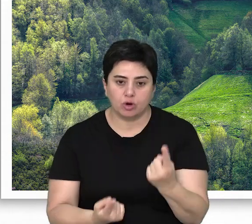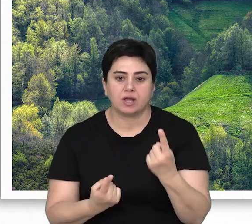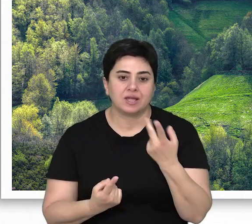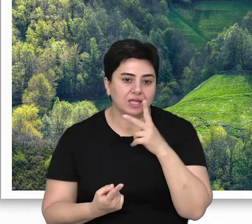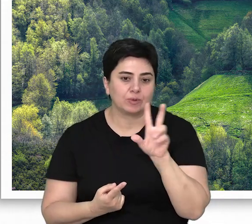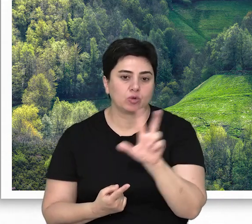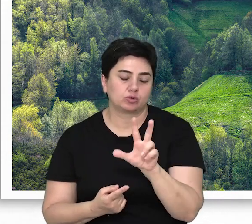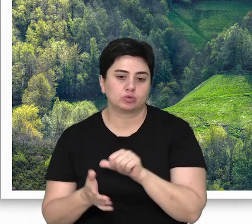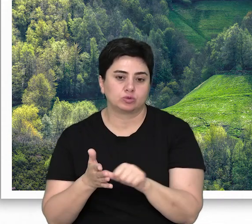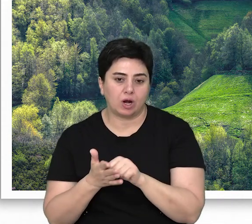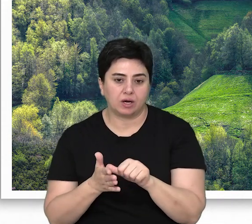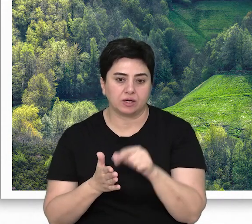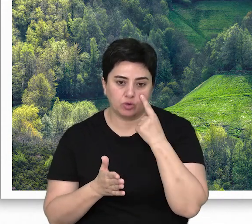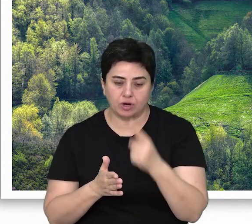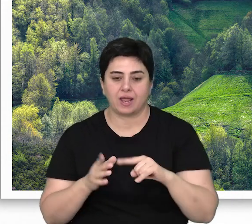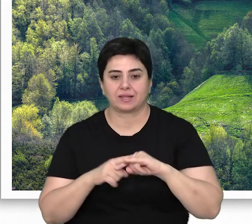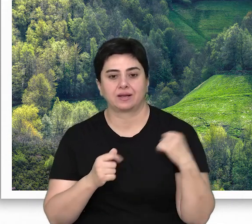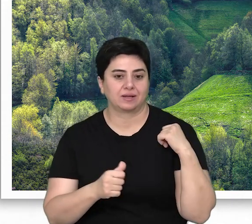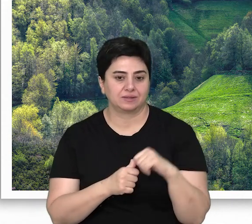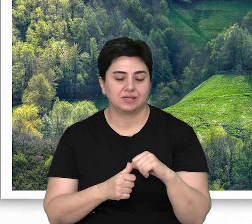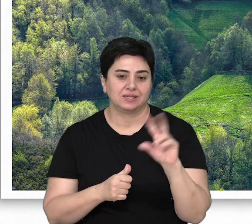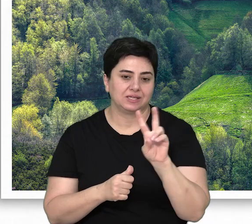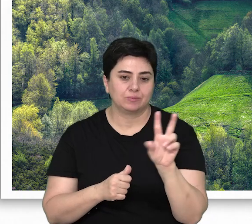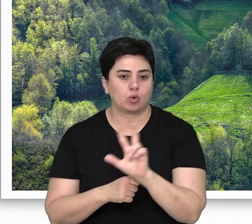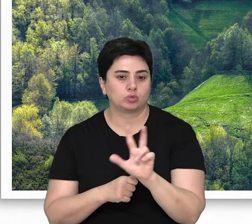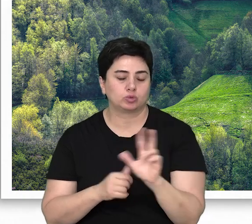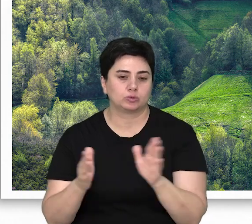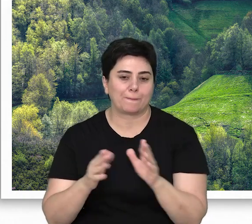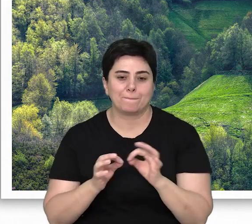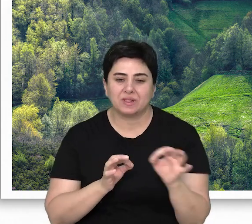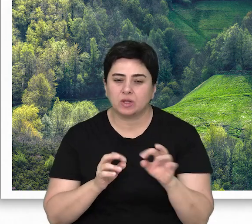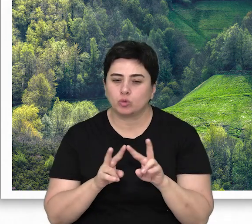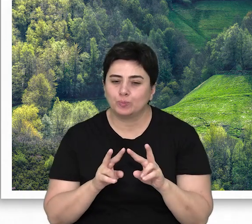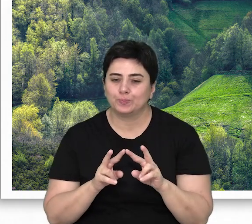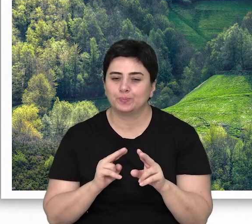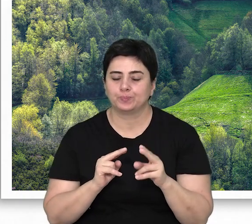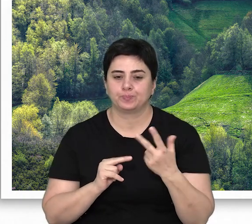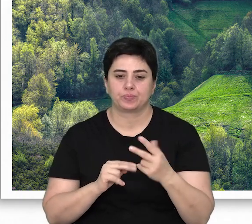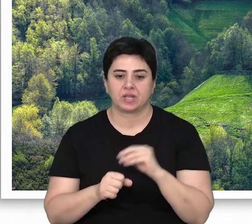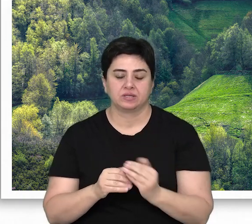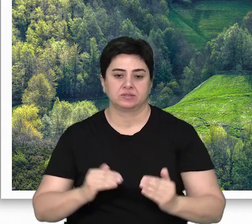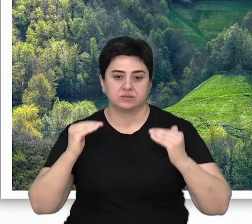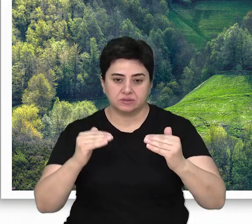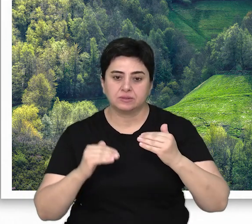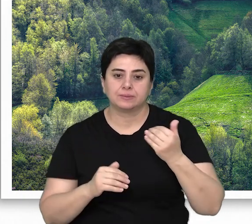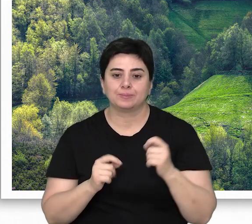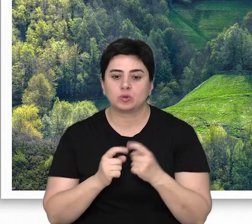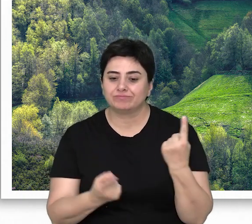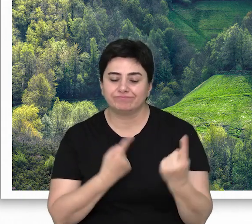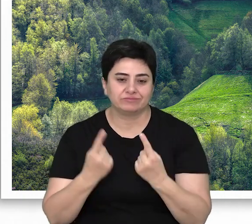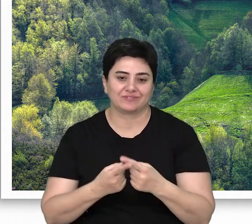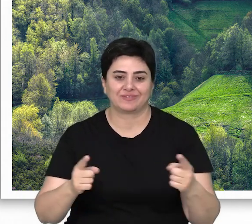2030 yılına kadar hektar başına yeniden 20 ila 30 metreküp düzeyine çıkararak biyolojik